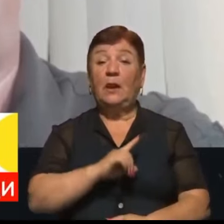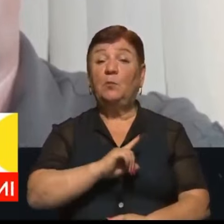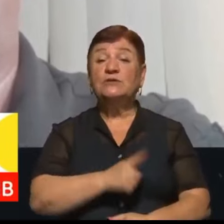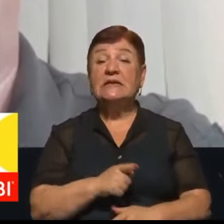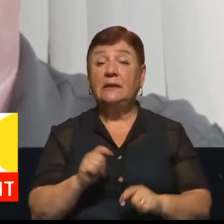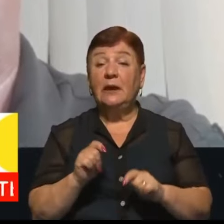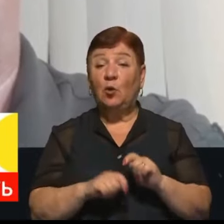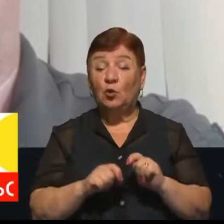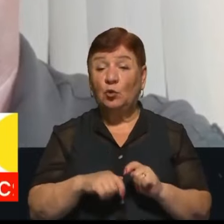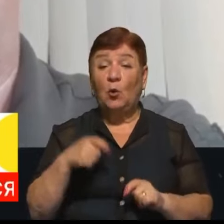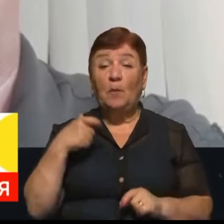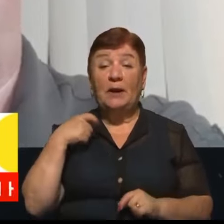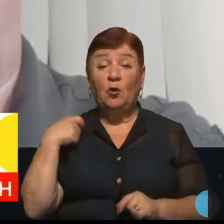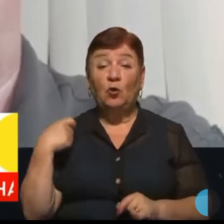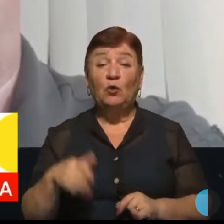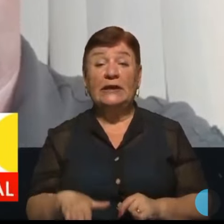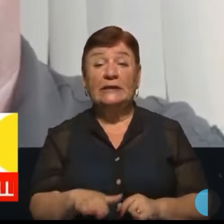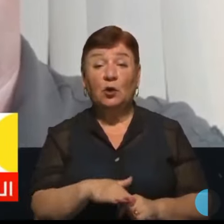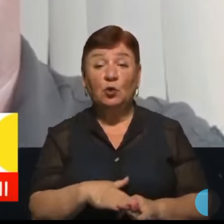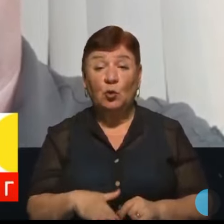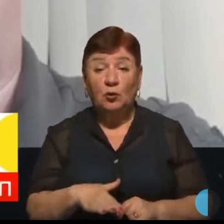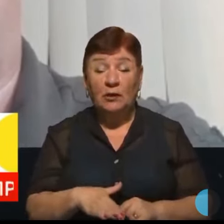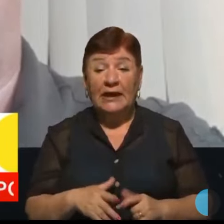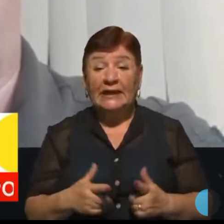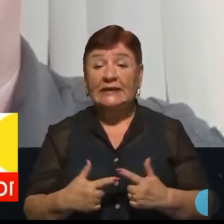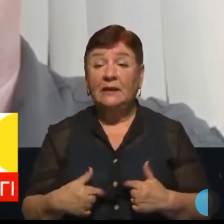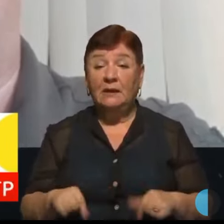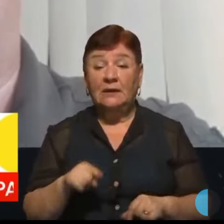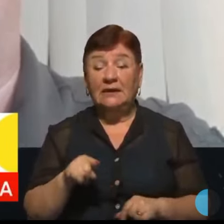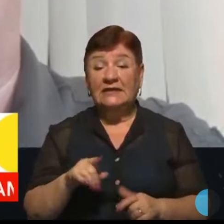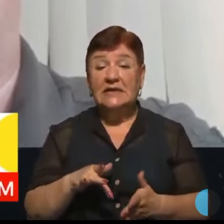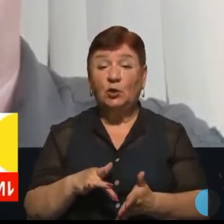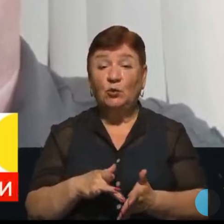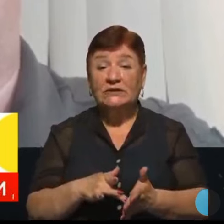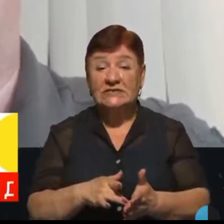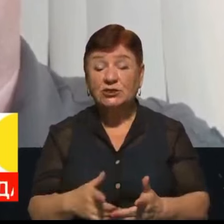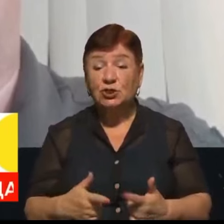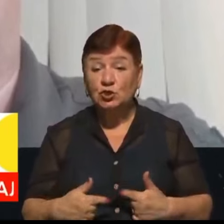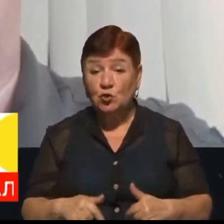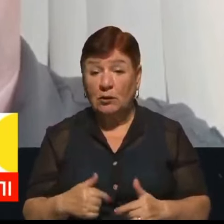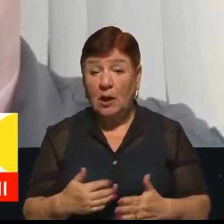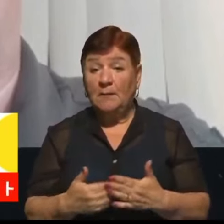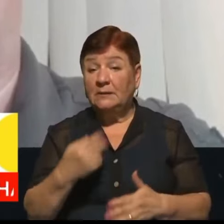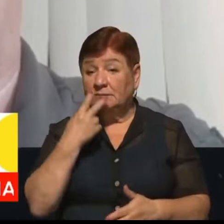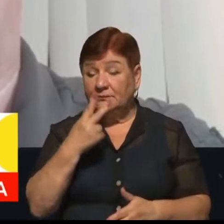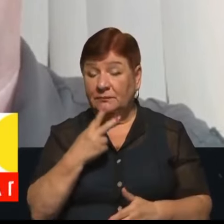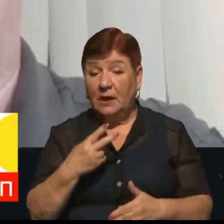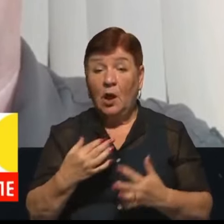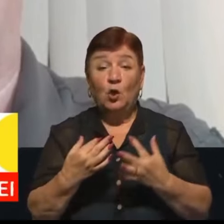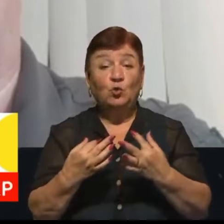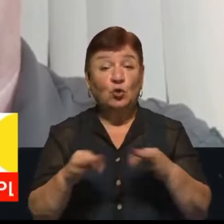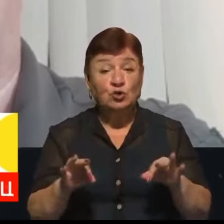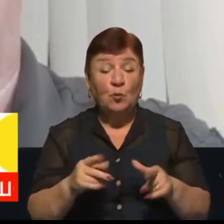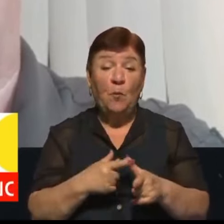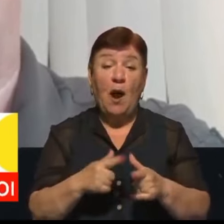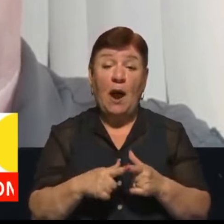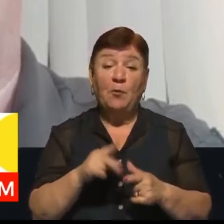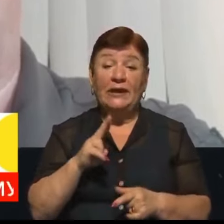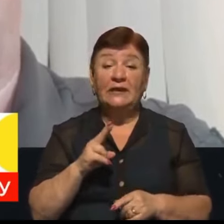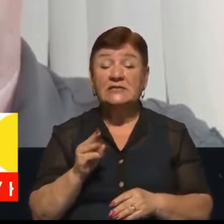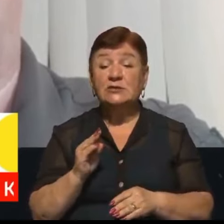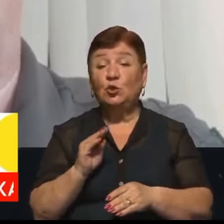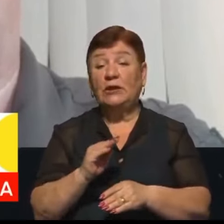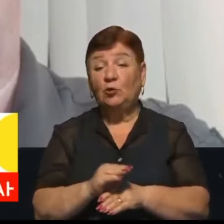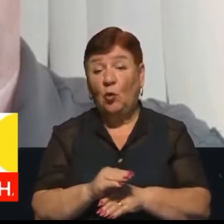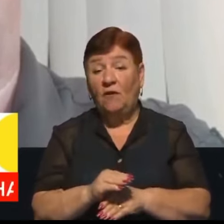контролю прикордонної території, прикордонної ділянки якраз на цих туристичних зонах, вона передбачає обмеження доступу чи якісь додаткові